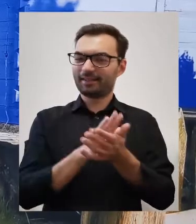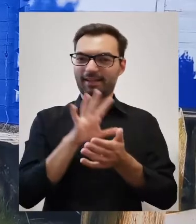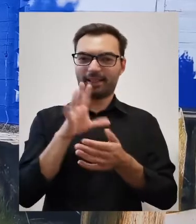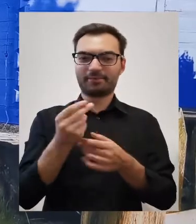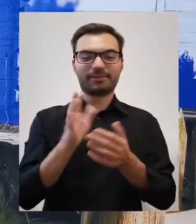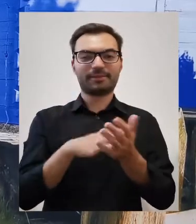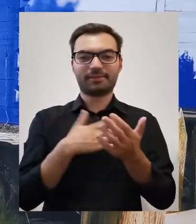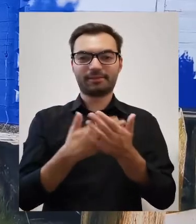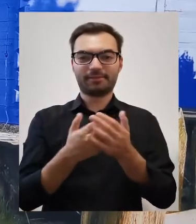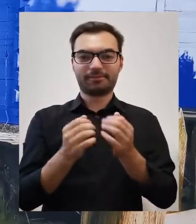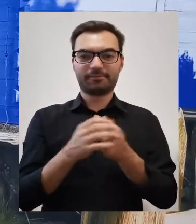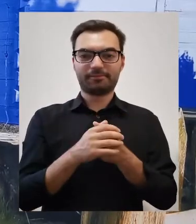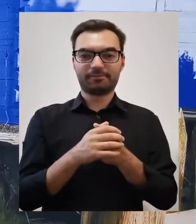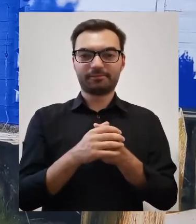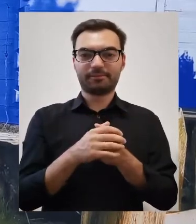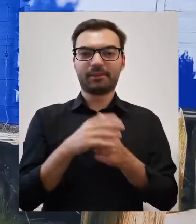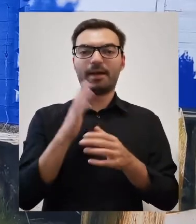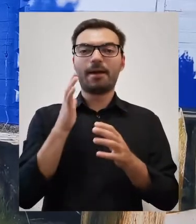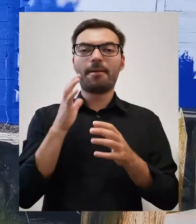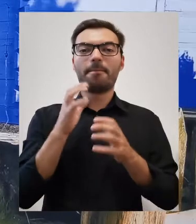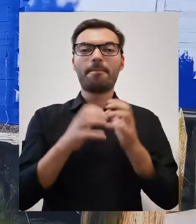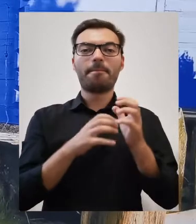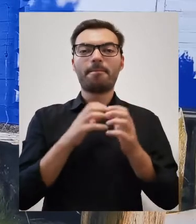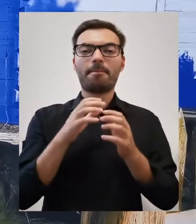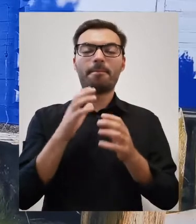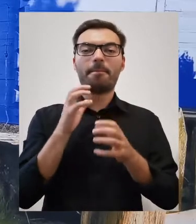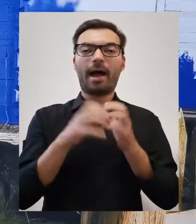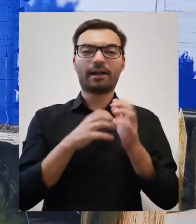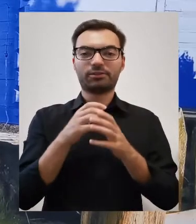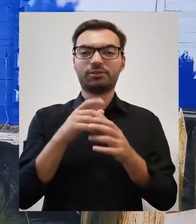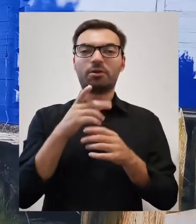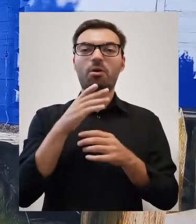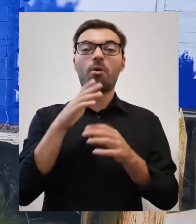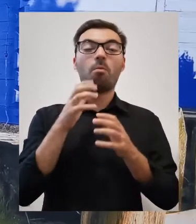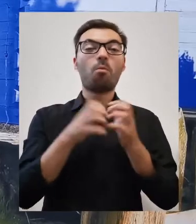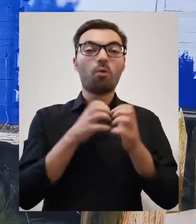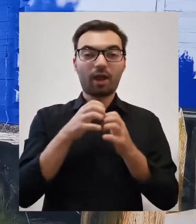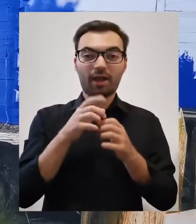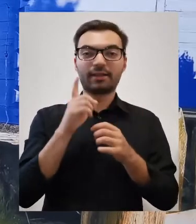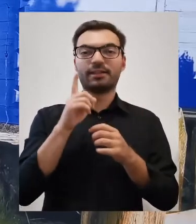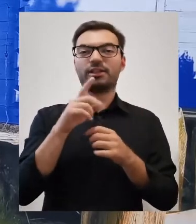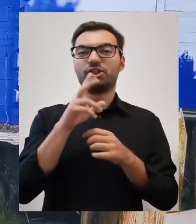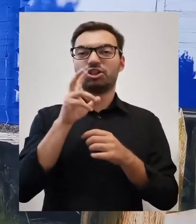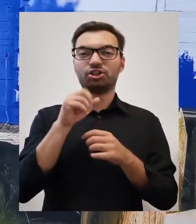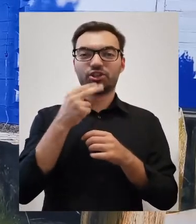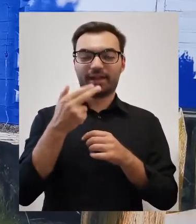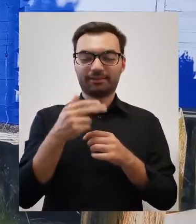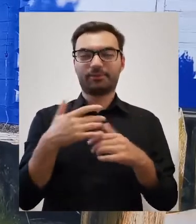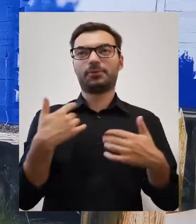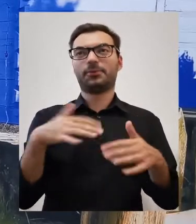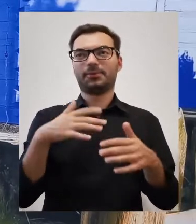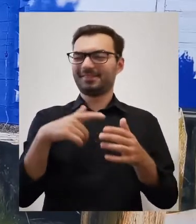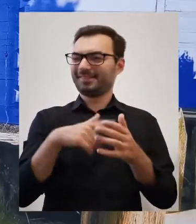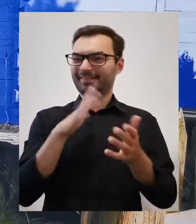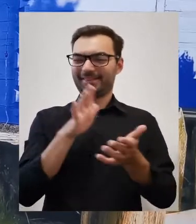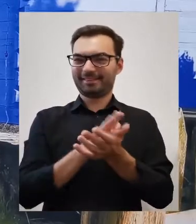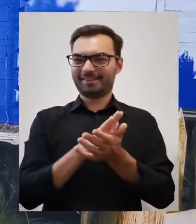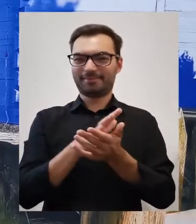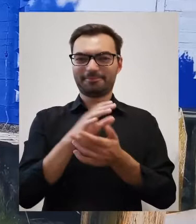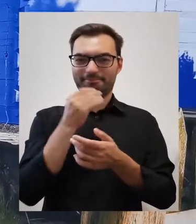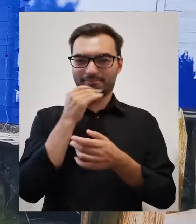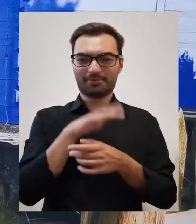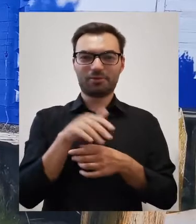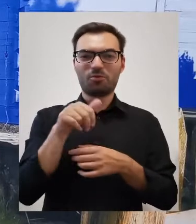specyficzne, na przykład barszcz buraczano-chrzanowy. To jest specyficzna potrawa